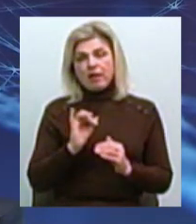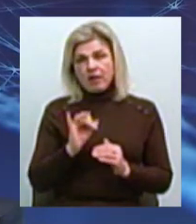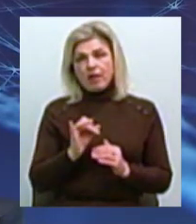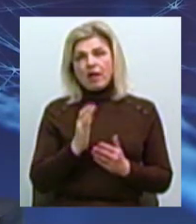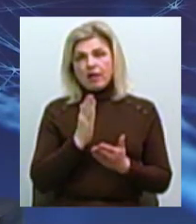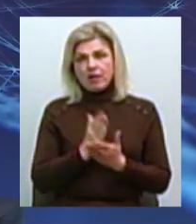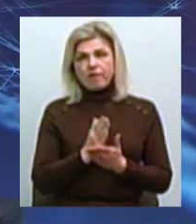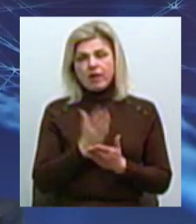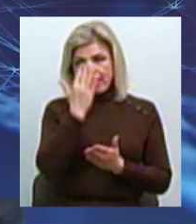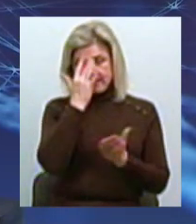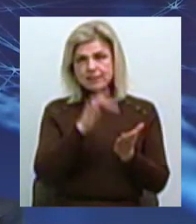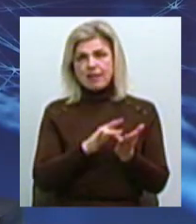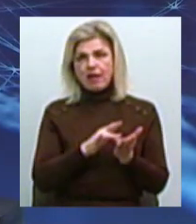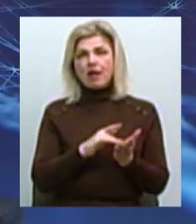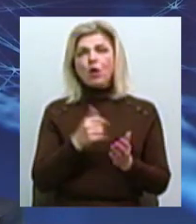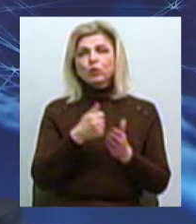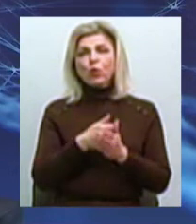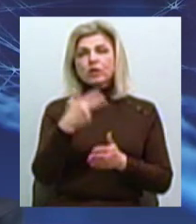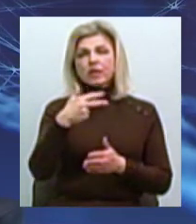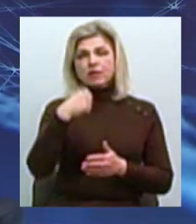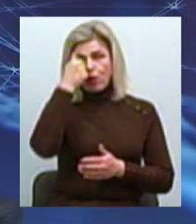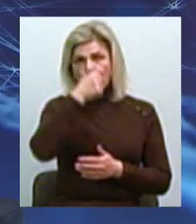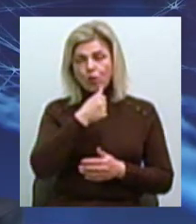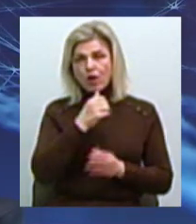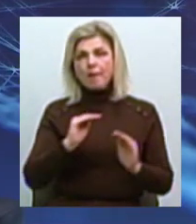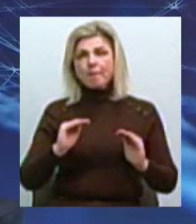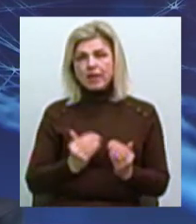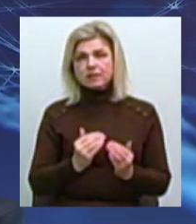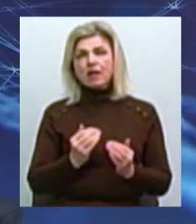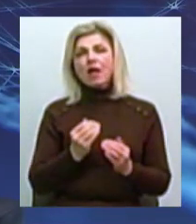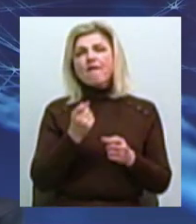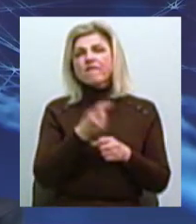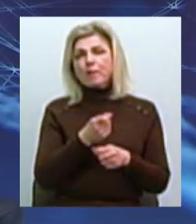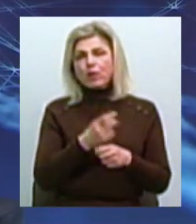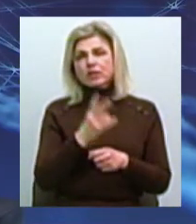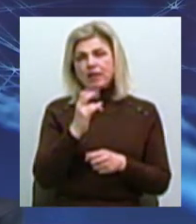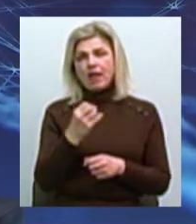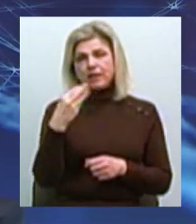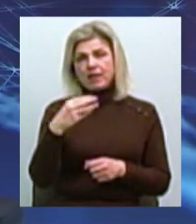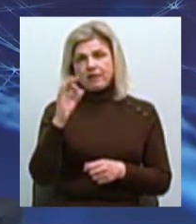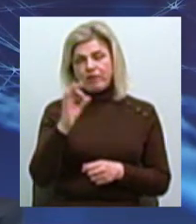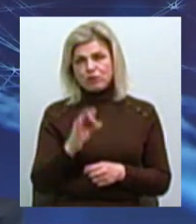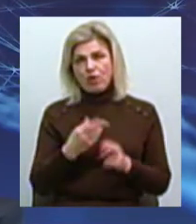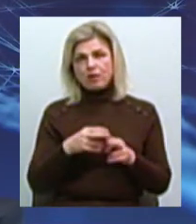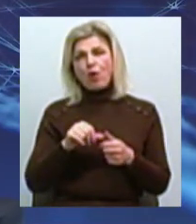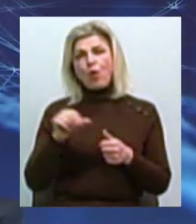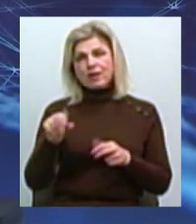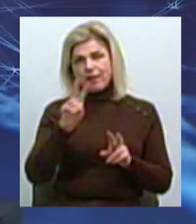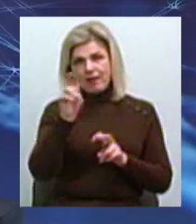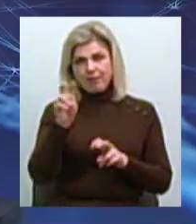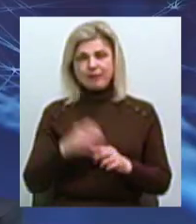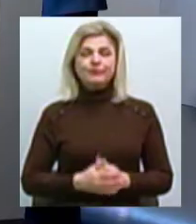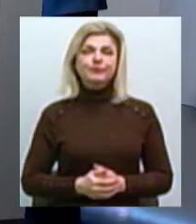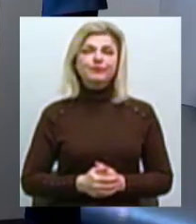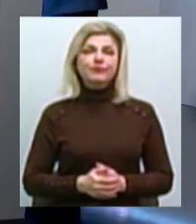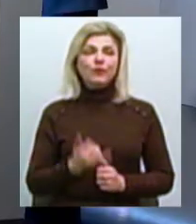амбітна ціль до 2030 року знизити викиди СО2 на 30%. Це окрема тема, про яку можна ще довго розповідати. напевно.